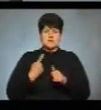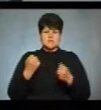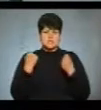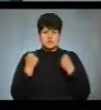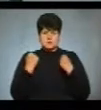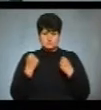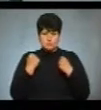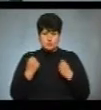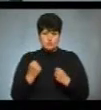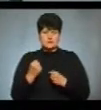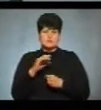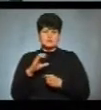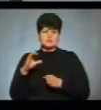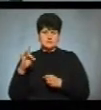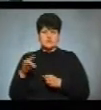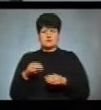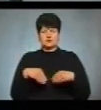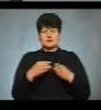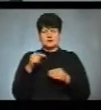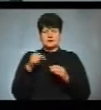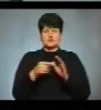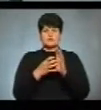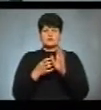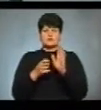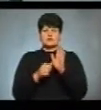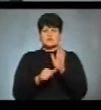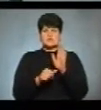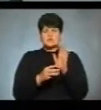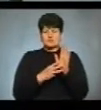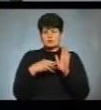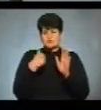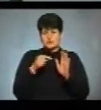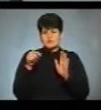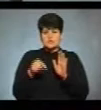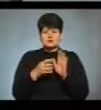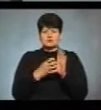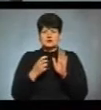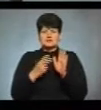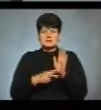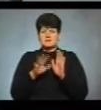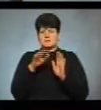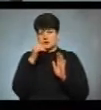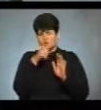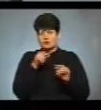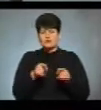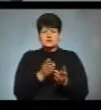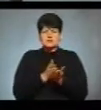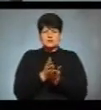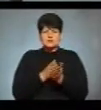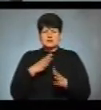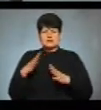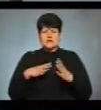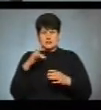Соціалістичних Республік йому присвоїли у 1968 році. З 1975 року він заслужений тренер